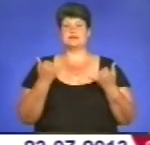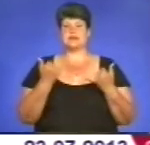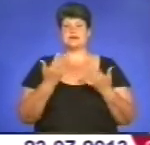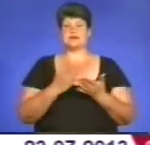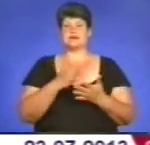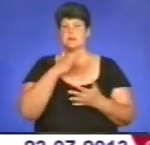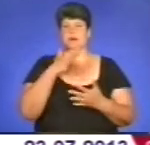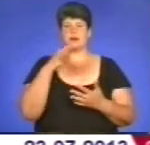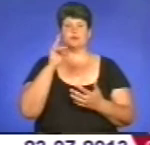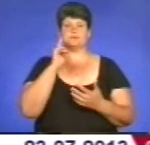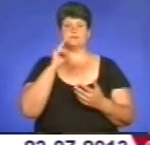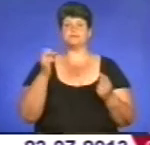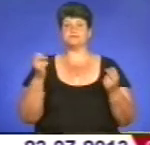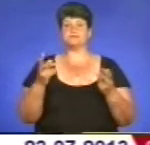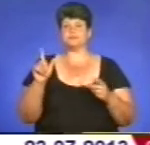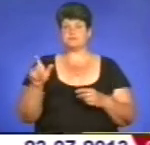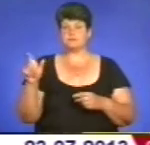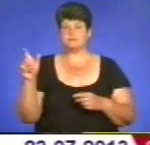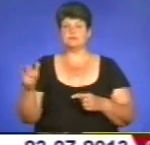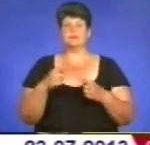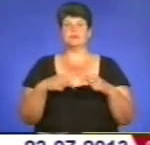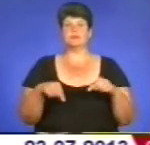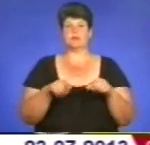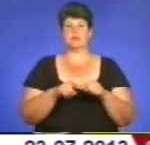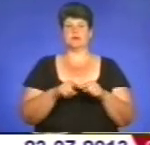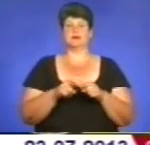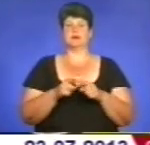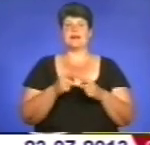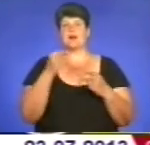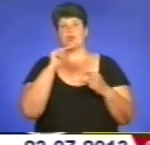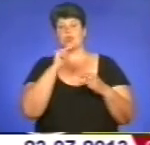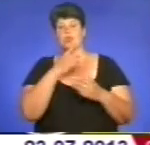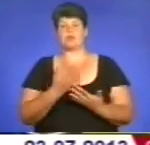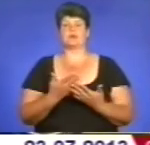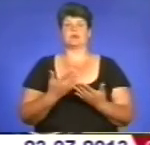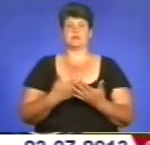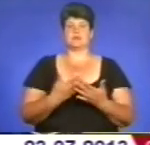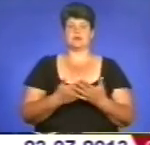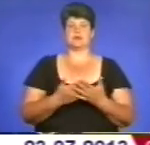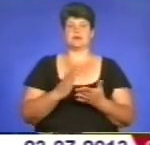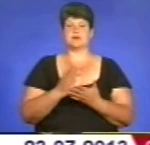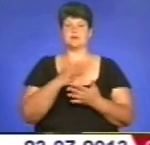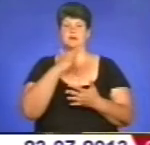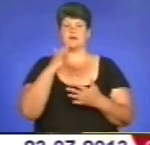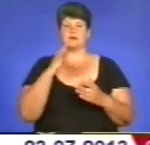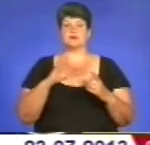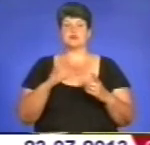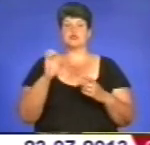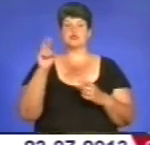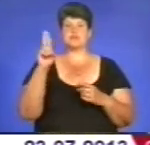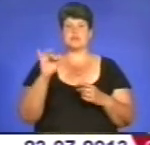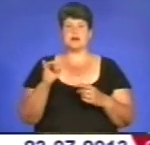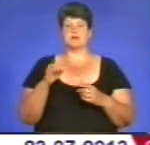багато молодих спеціалістів в галузі розпроденції, економіки, дуже багато є випускників соціальних педагогів,